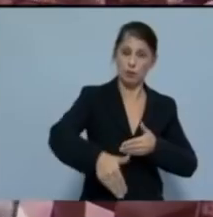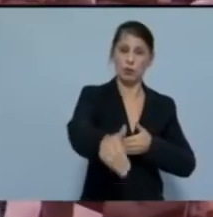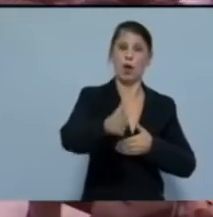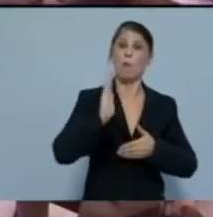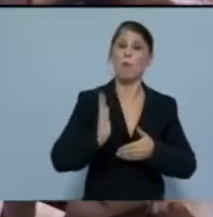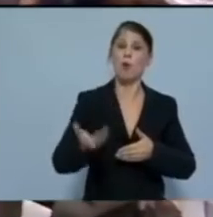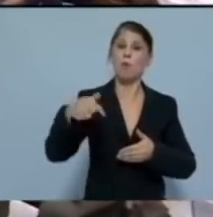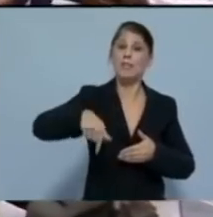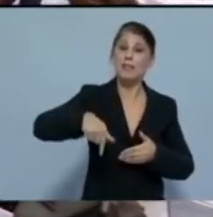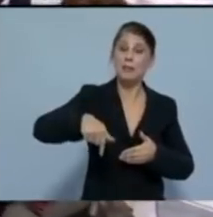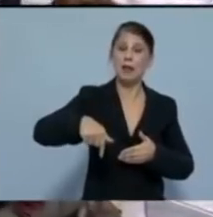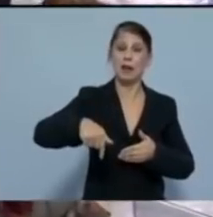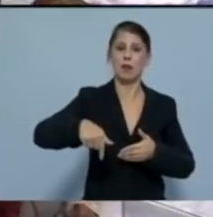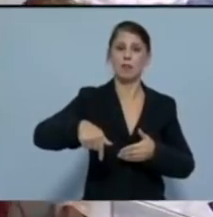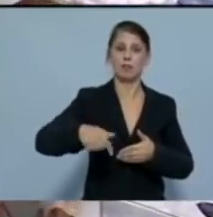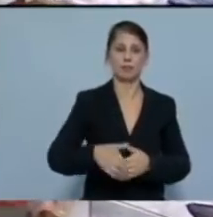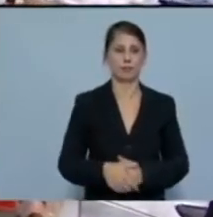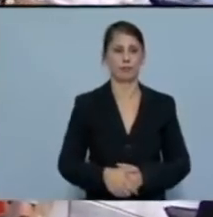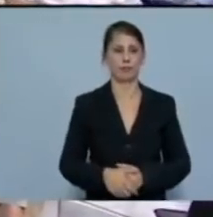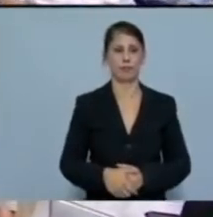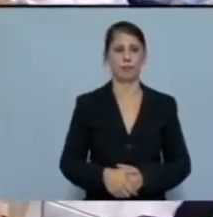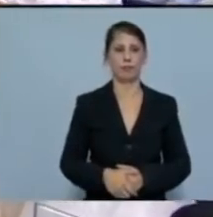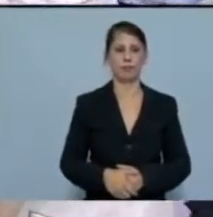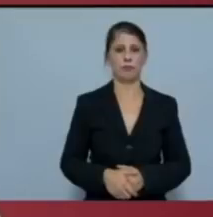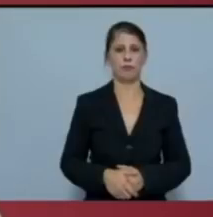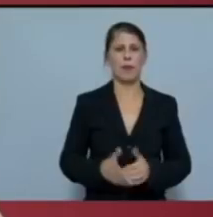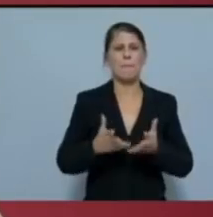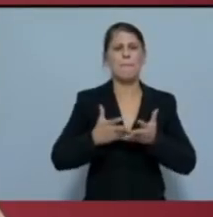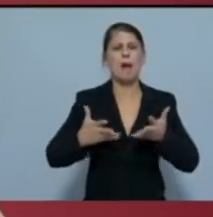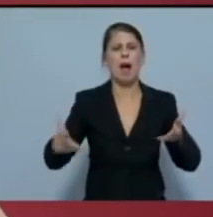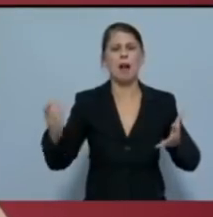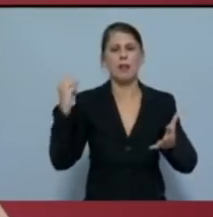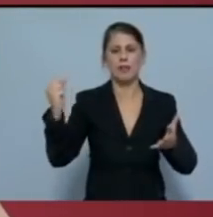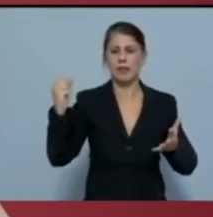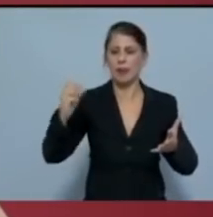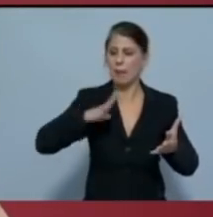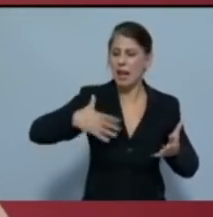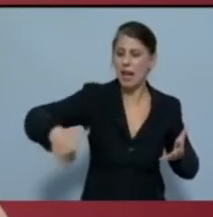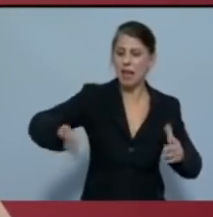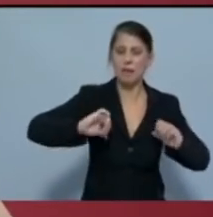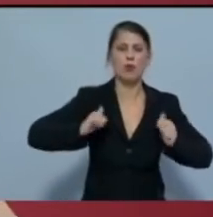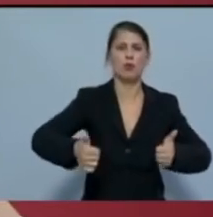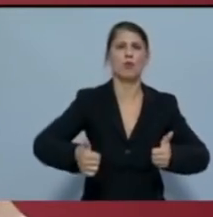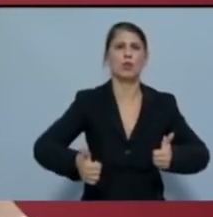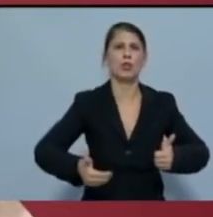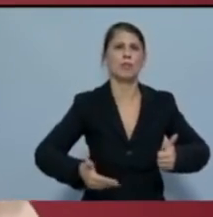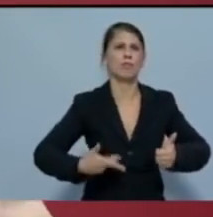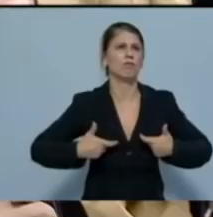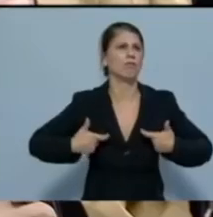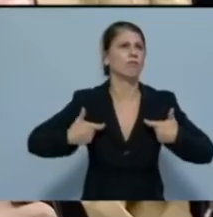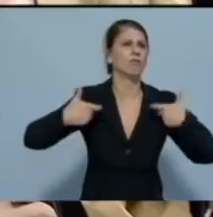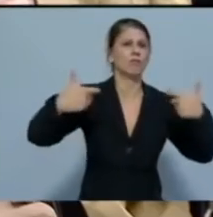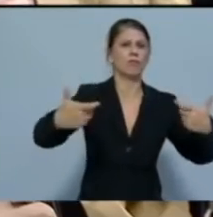Μπορούμε σήμερα να υψώσουμε τη μεγάλη δύναμη της λαϊκής πρωτοβουλίας. Το είδαμε